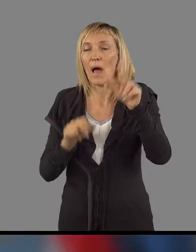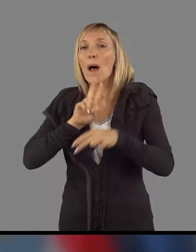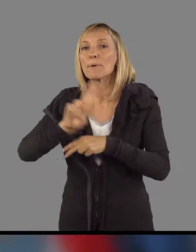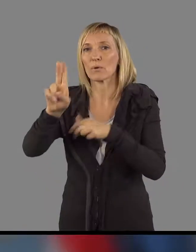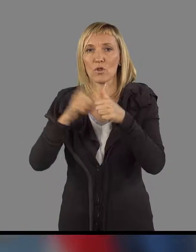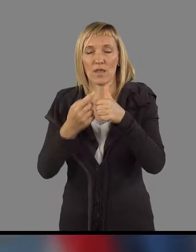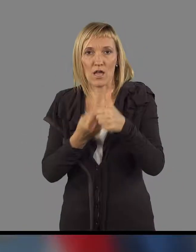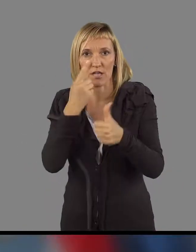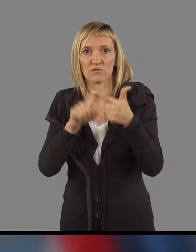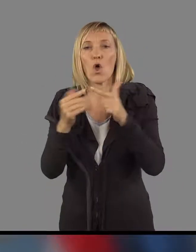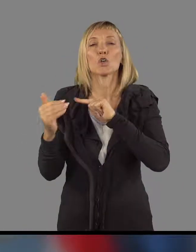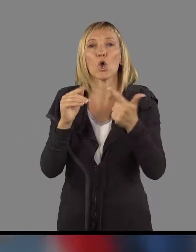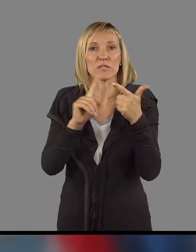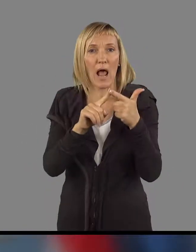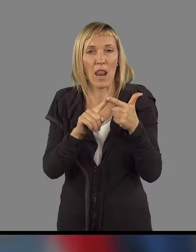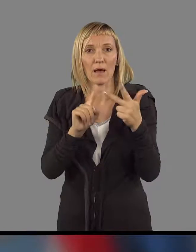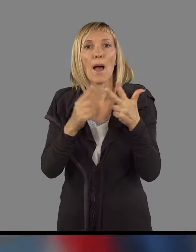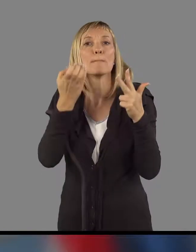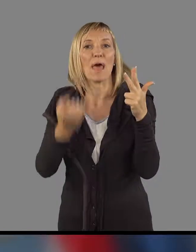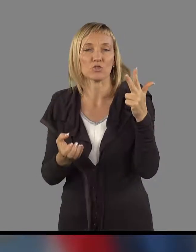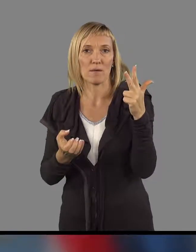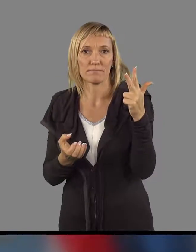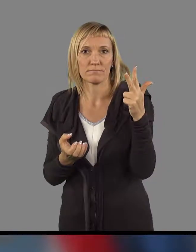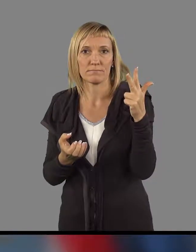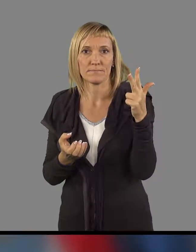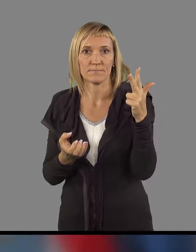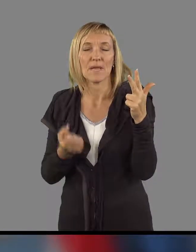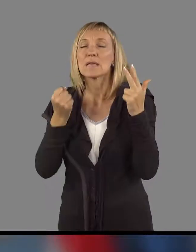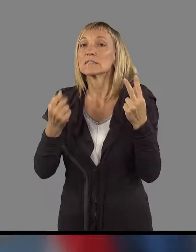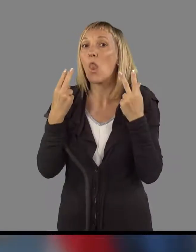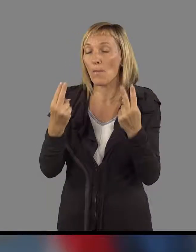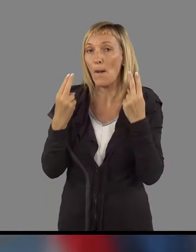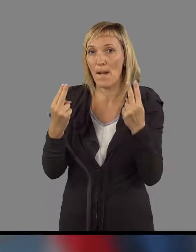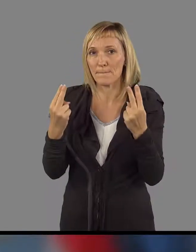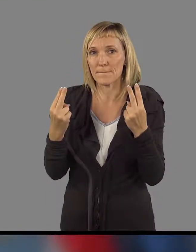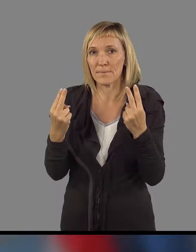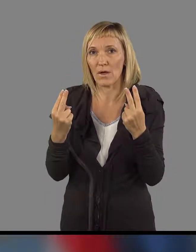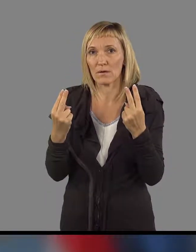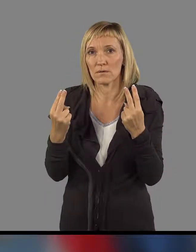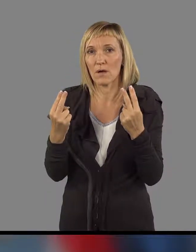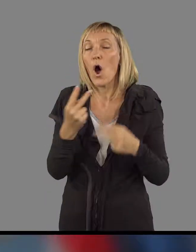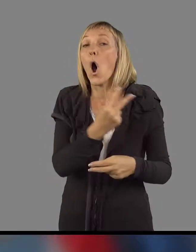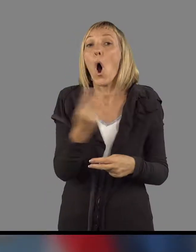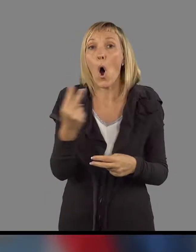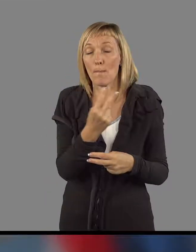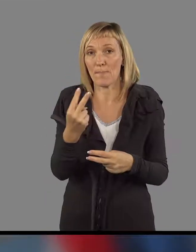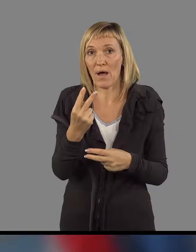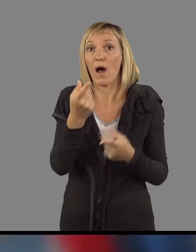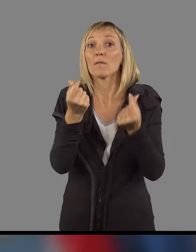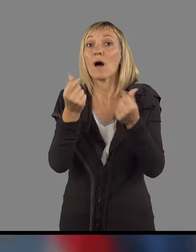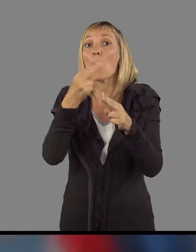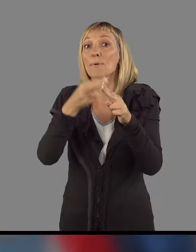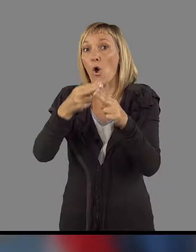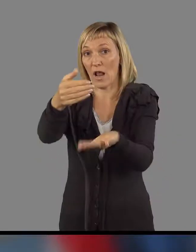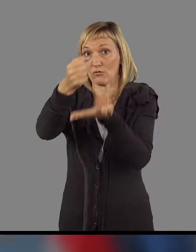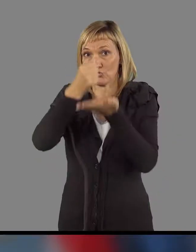razvoju, socijali, plačam. Zelo pomembno, oba proračuna sta sestavljena